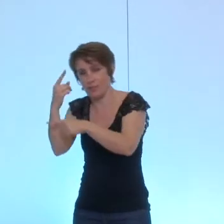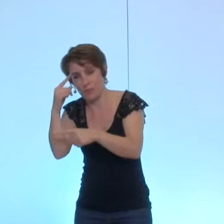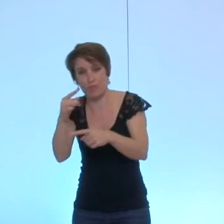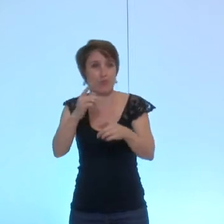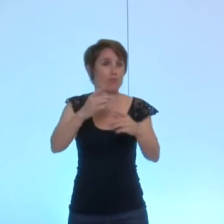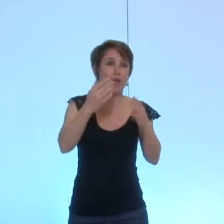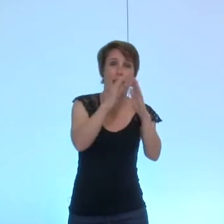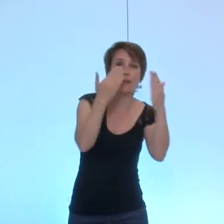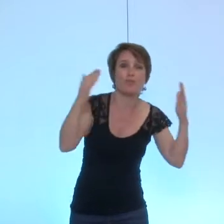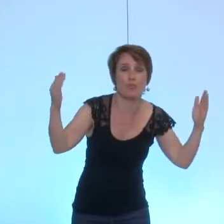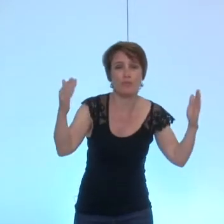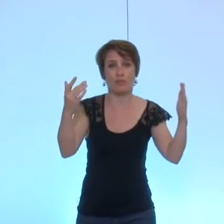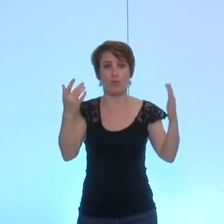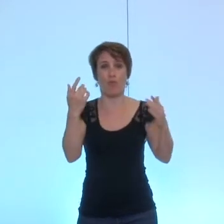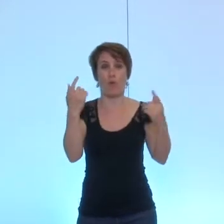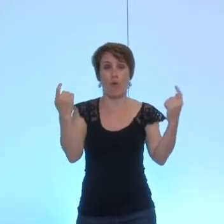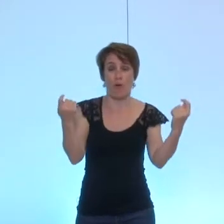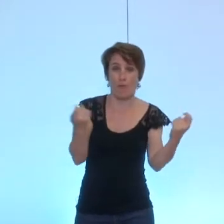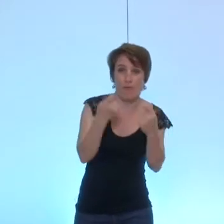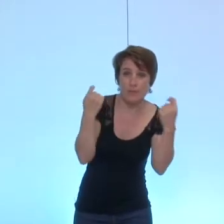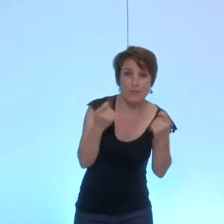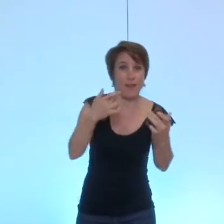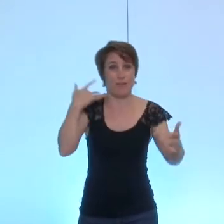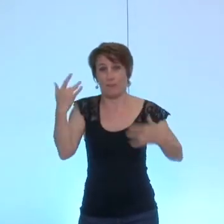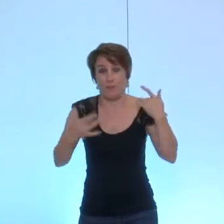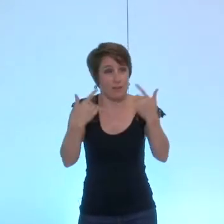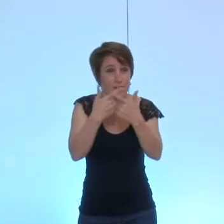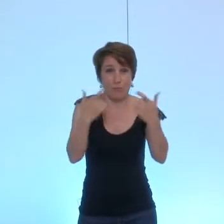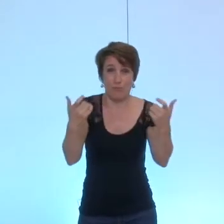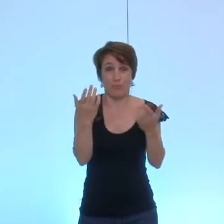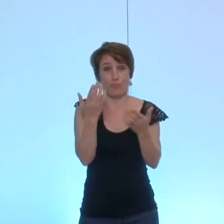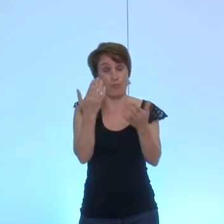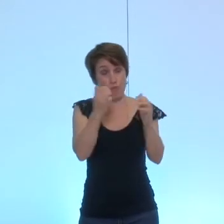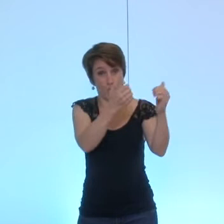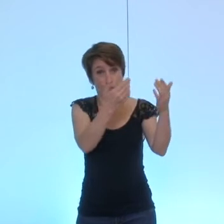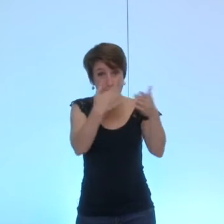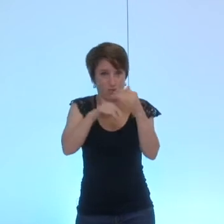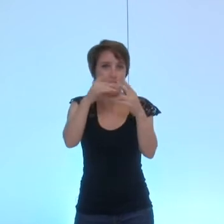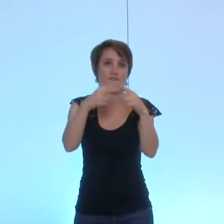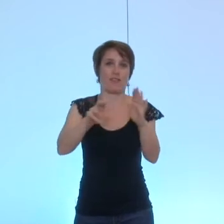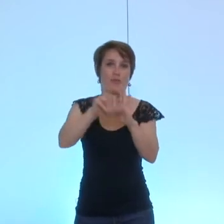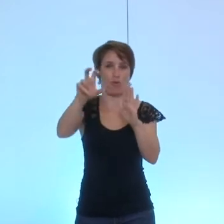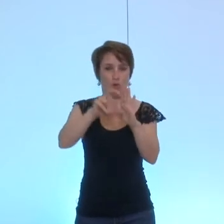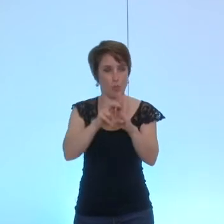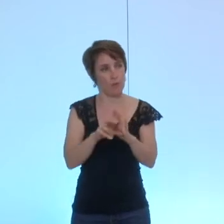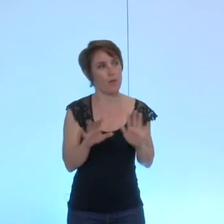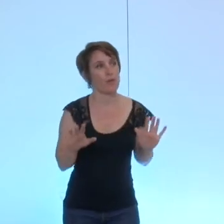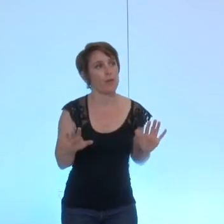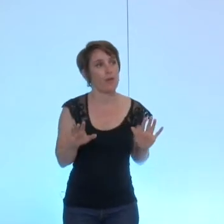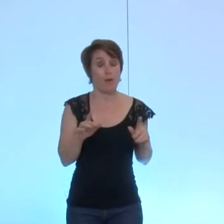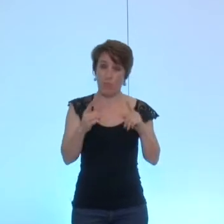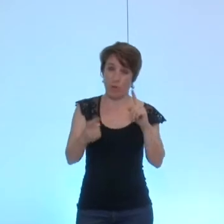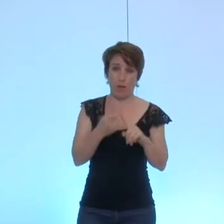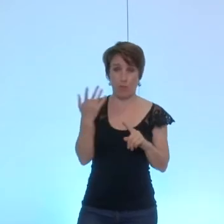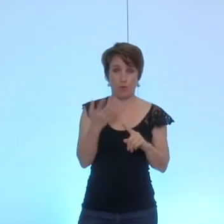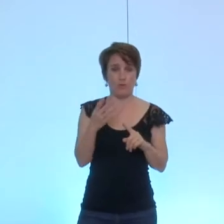expositions et spectacles proposés par les équipements culturels de Grenoble je tiens ici à souligner l'engagement commun qu'ont